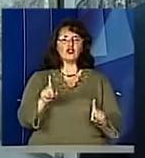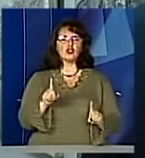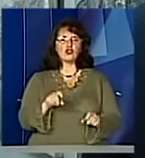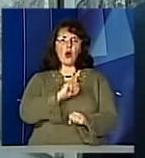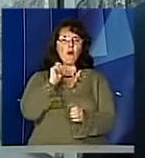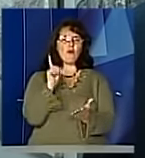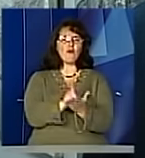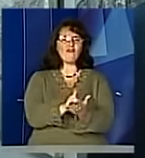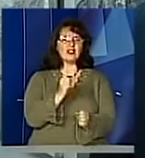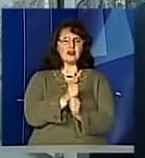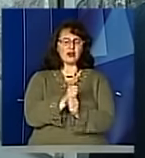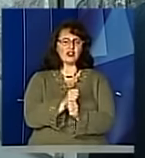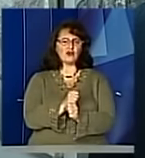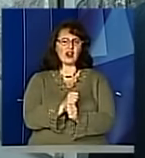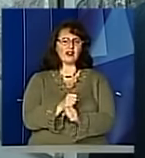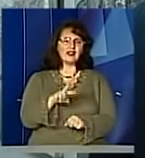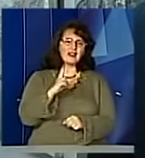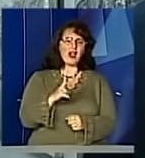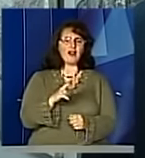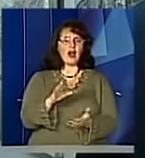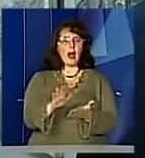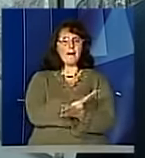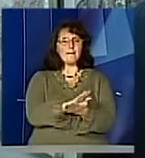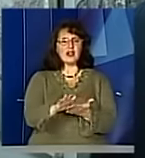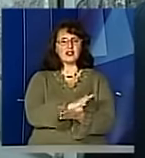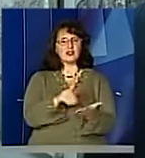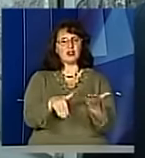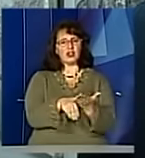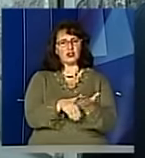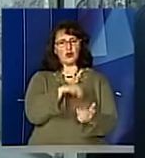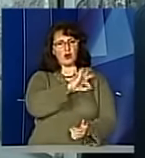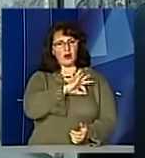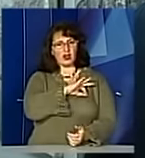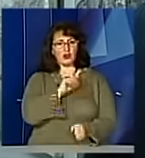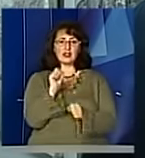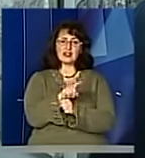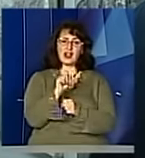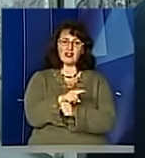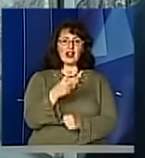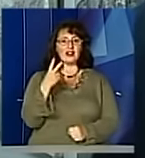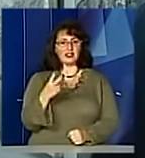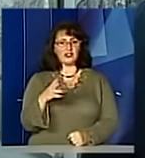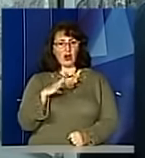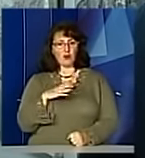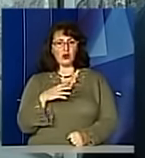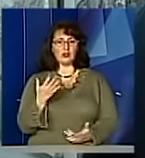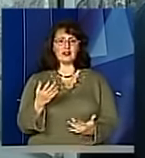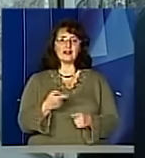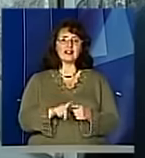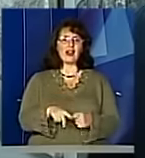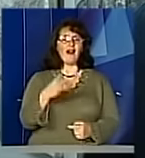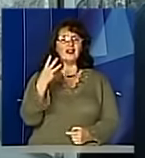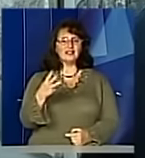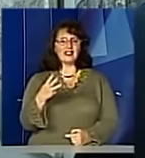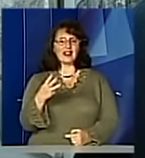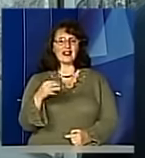державна інституція, як система безоплатної правової допомоги. Ну і власне в результаті виконання двох завдань вони визначили три з п'яти цінностей